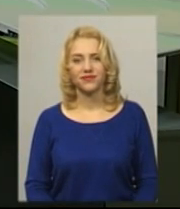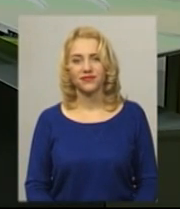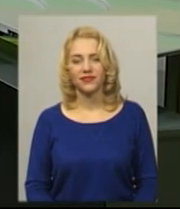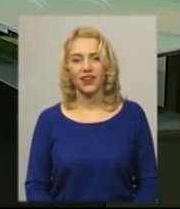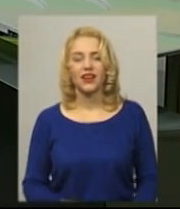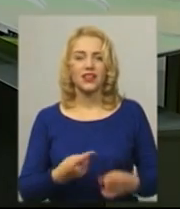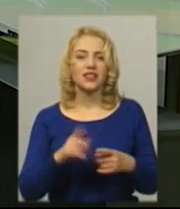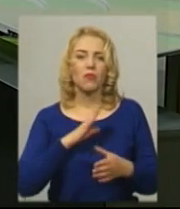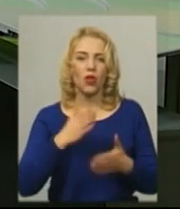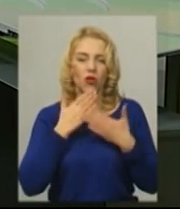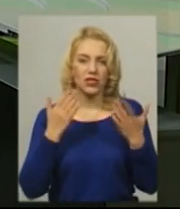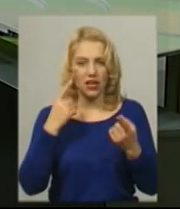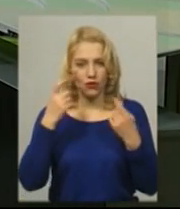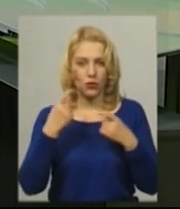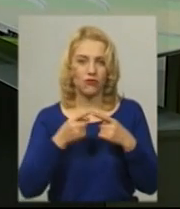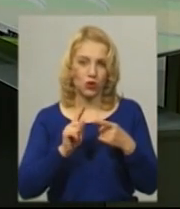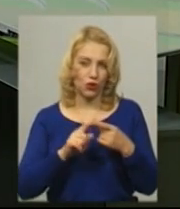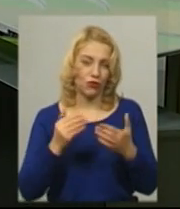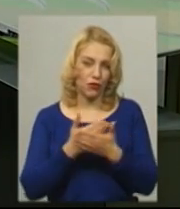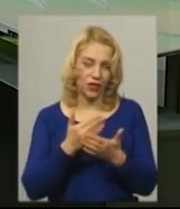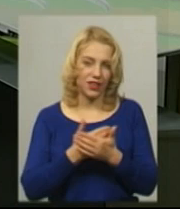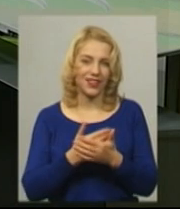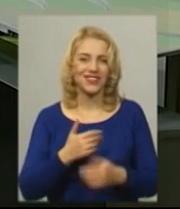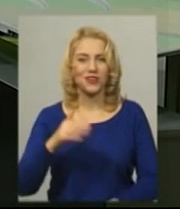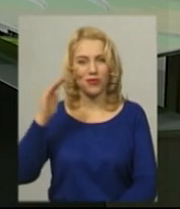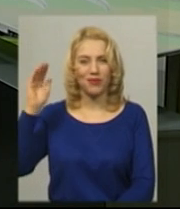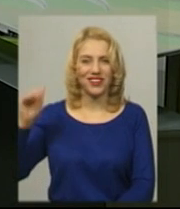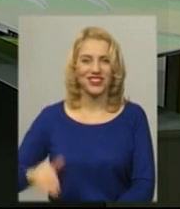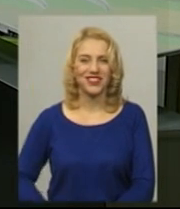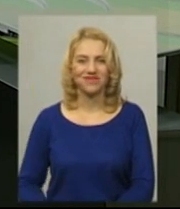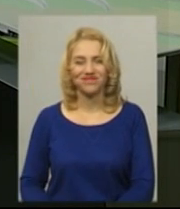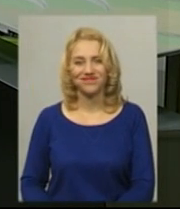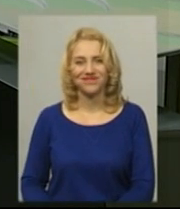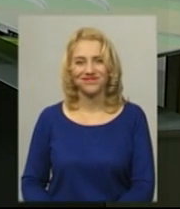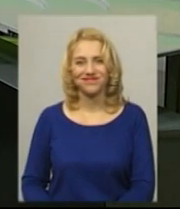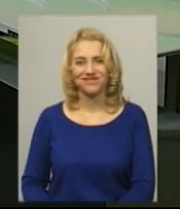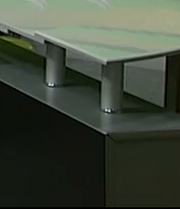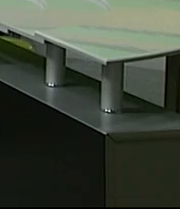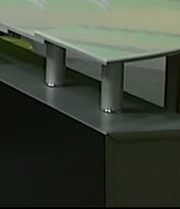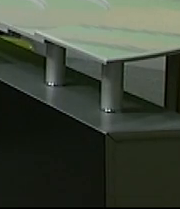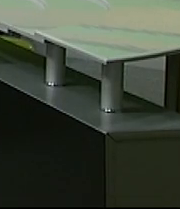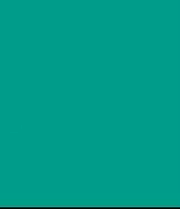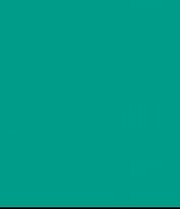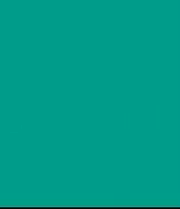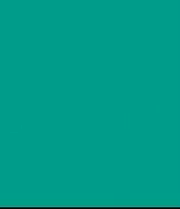Це була остання інформація цього вияпуску. Більше дивіться на нашому офіційному сайті та на сторінці у Фейсбук. Побачимось.